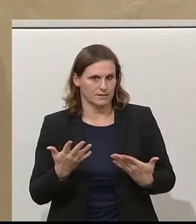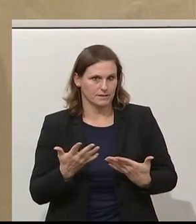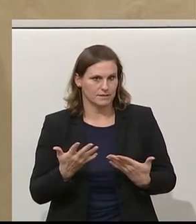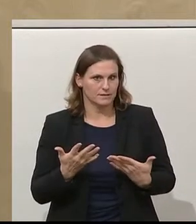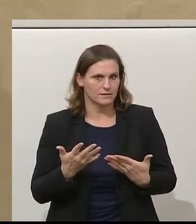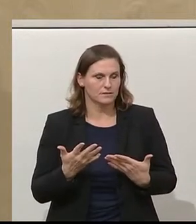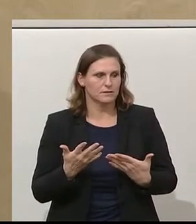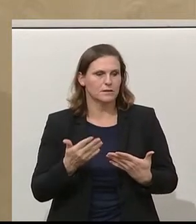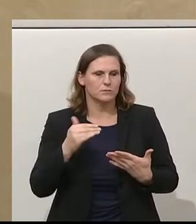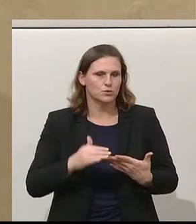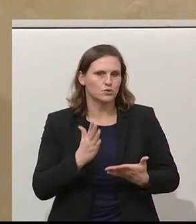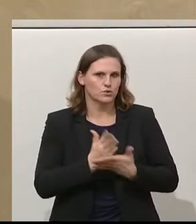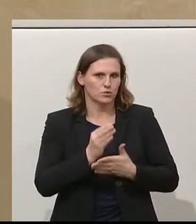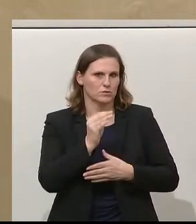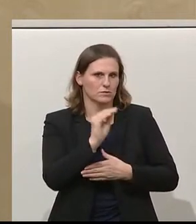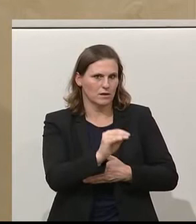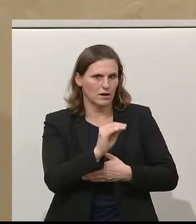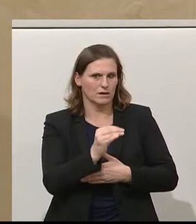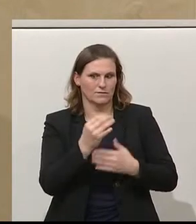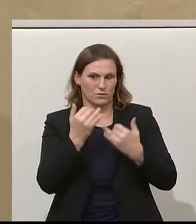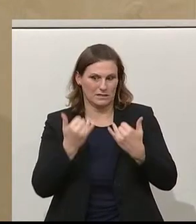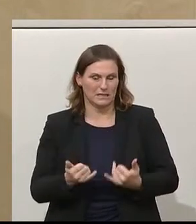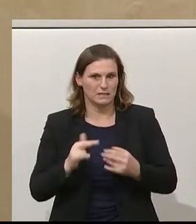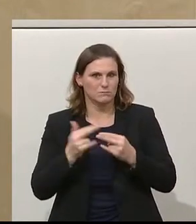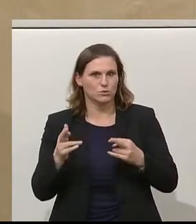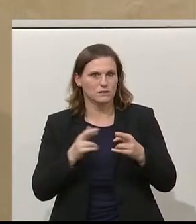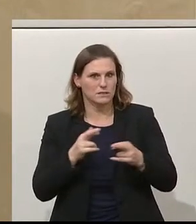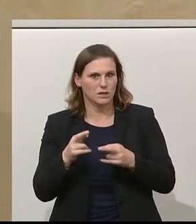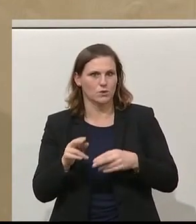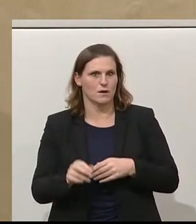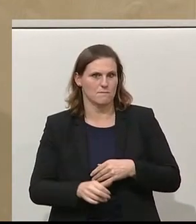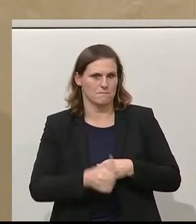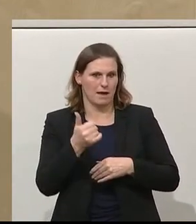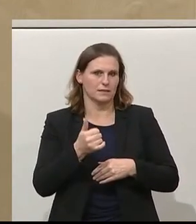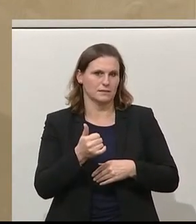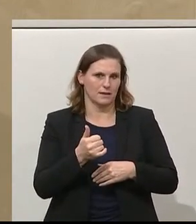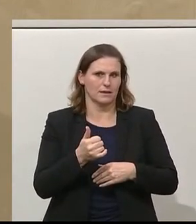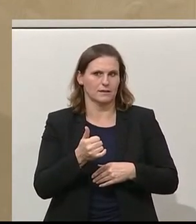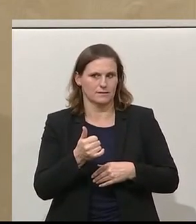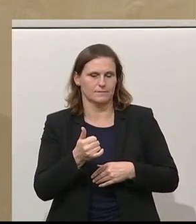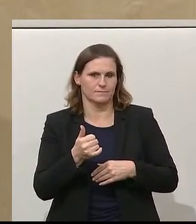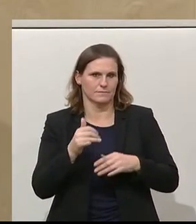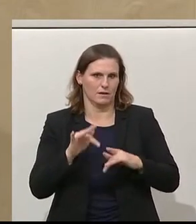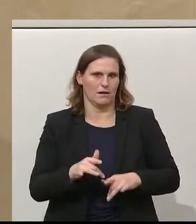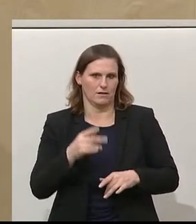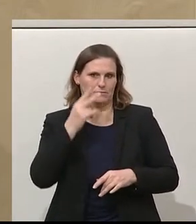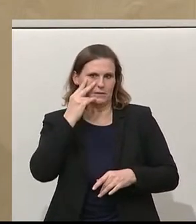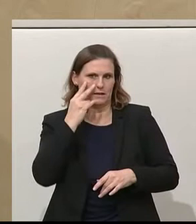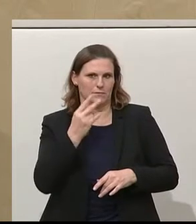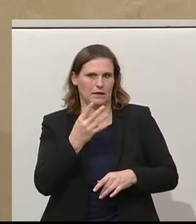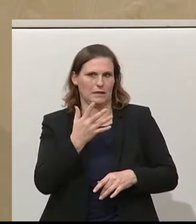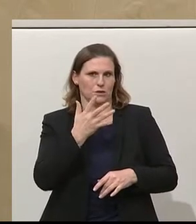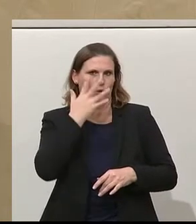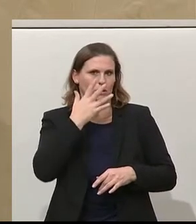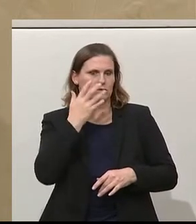muss ich Ihnen sagen, hat mich von dieser Bundesregierung wahrscheinlich am meisten enttäuscht. Die Zombie